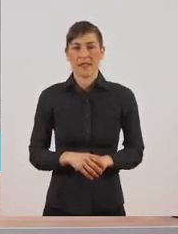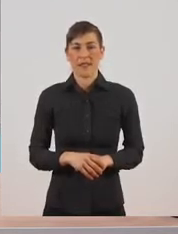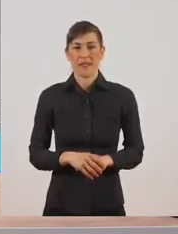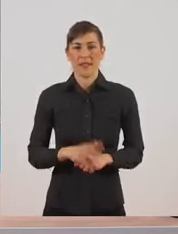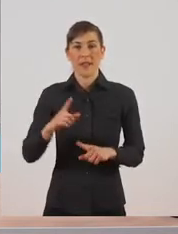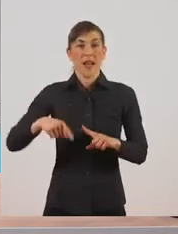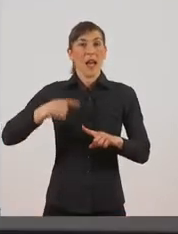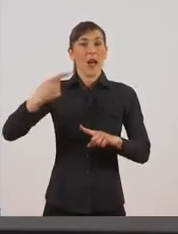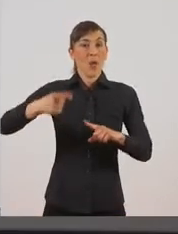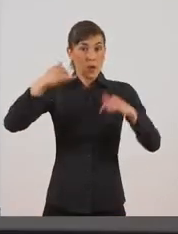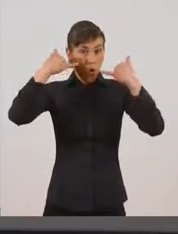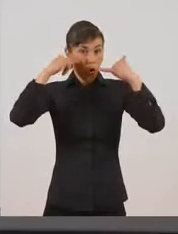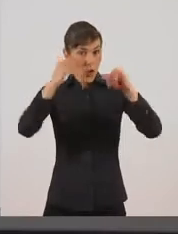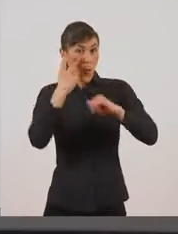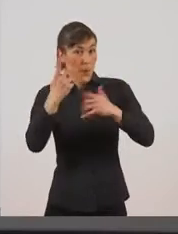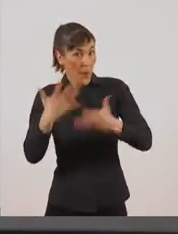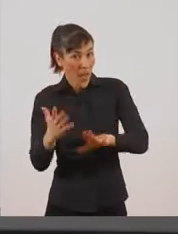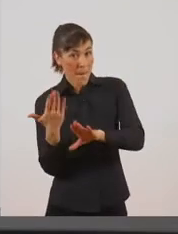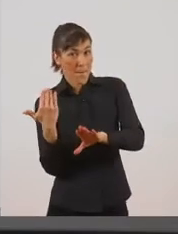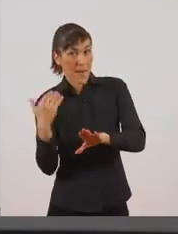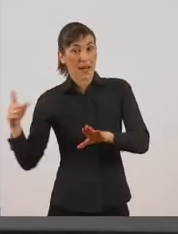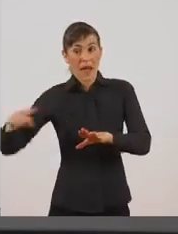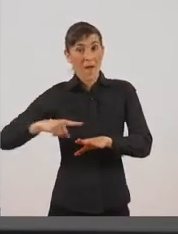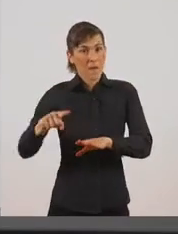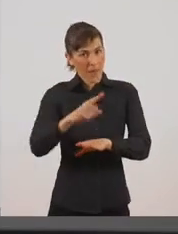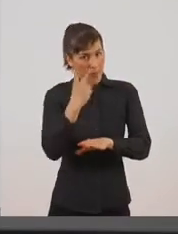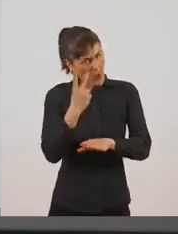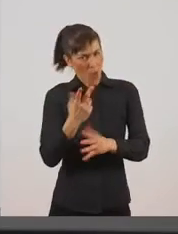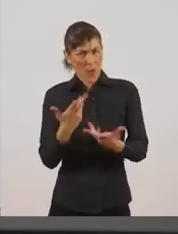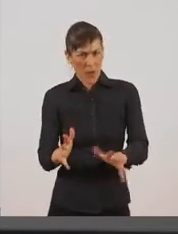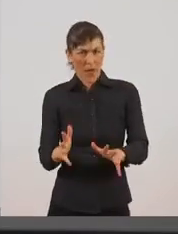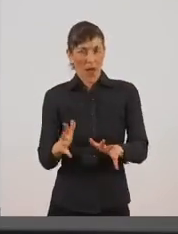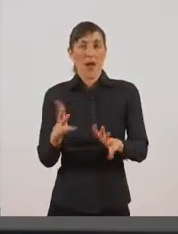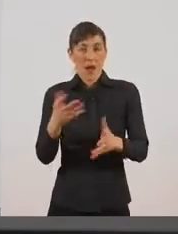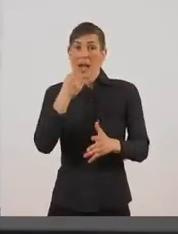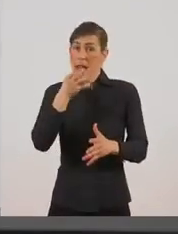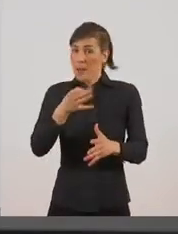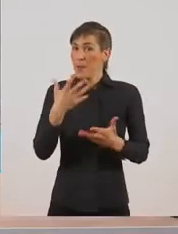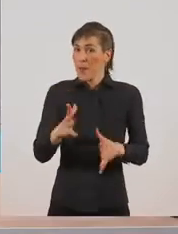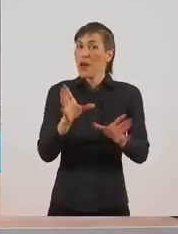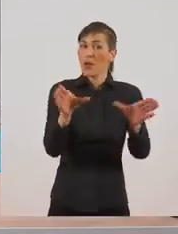Επόμενο ζώο που είδαμε και πριν είναι το φίδι. Όπως είπαμε ανήκει και αυτό στα σπονδυλωτά.